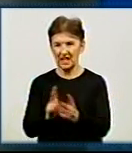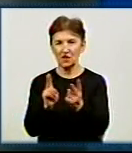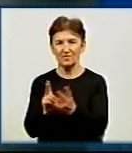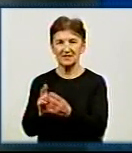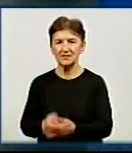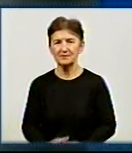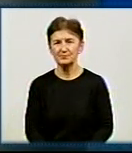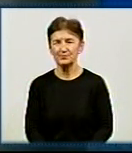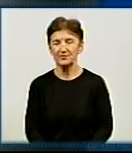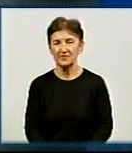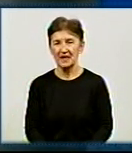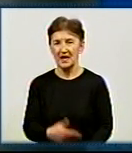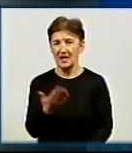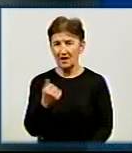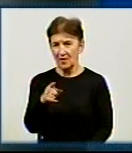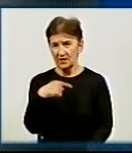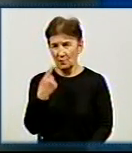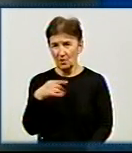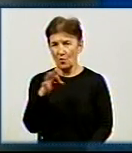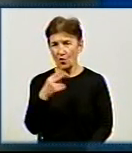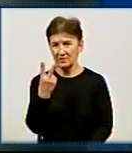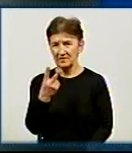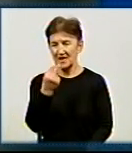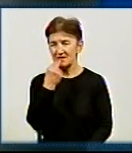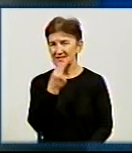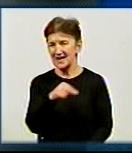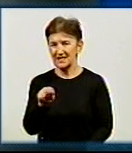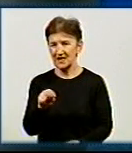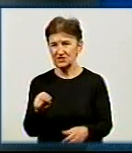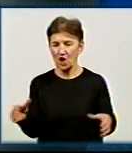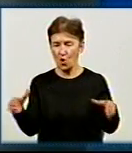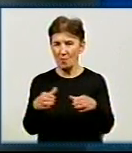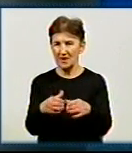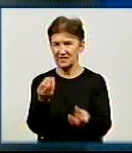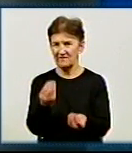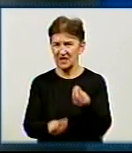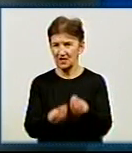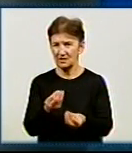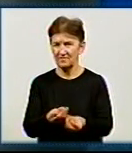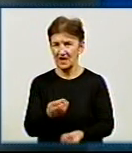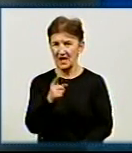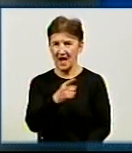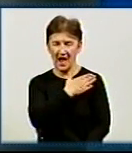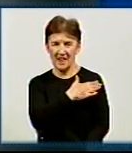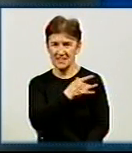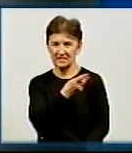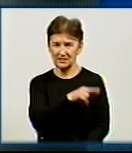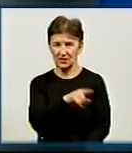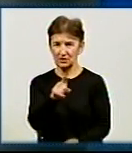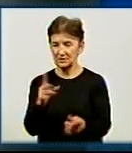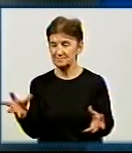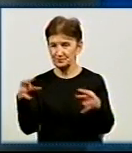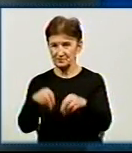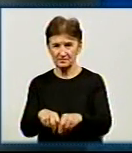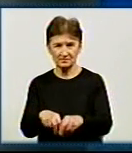повернемо ще до двох номінацій, окремо про них поговоримо. Найкраща команда в ігрових видах – це ФК Олександрія. І тут, що збігається, найкращий